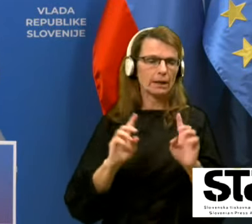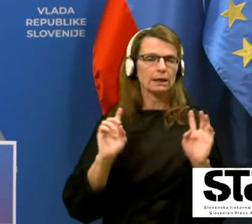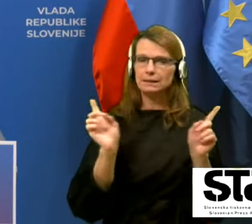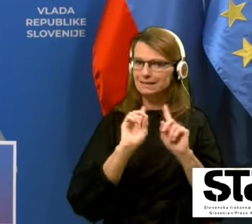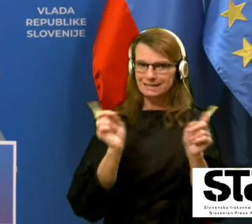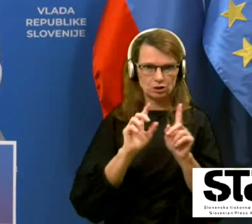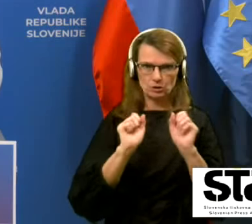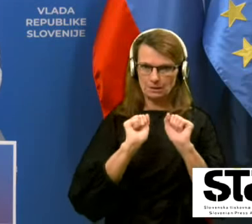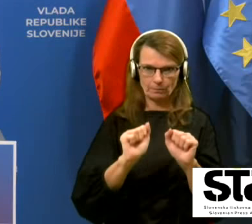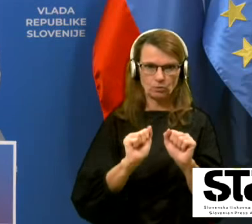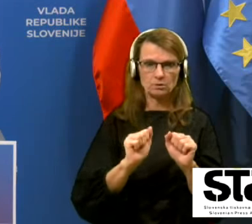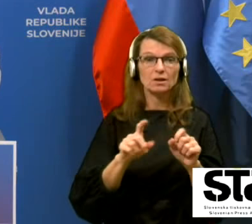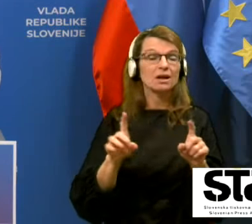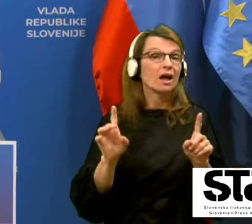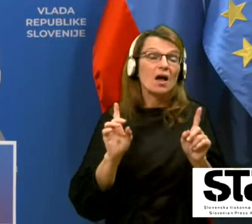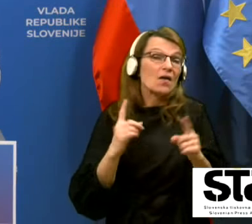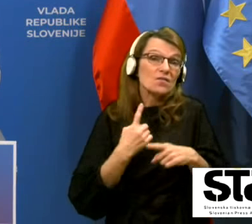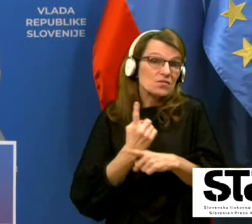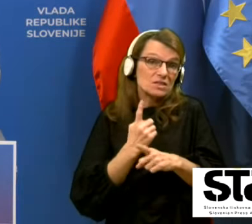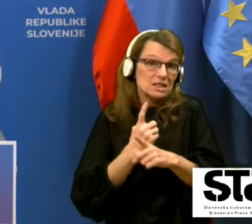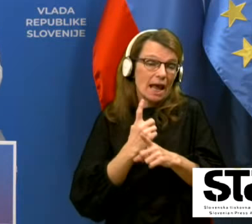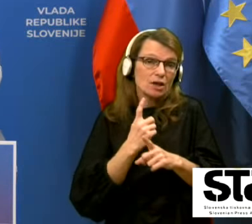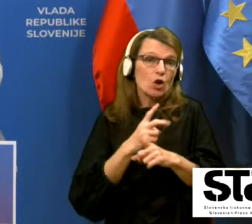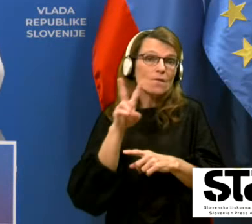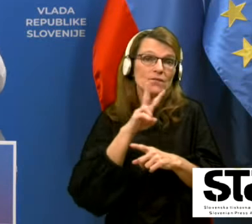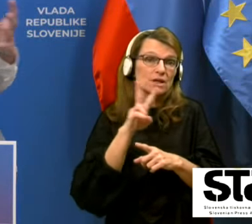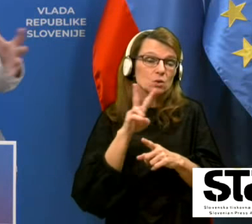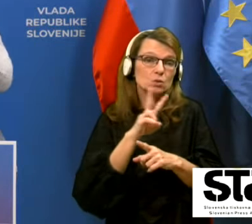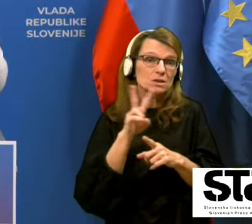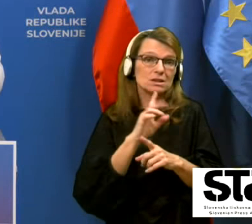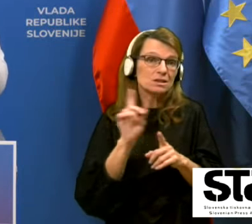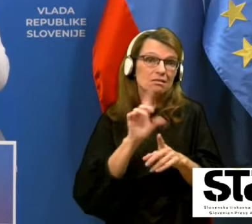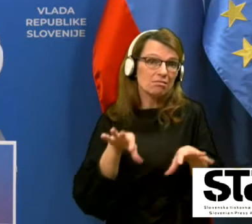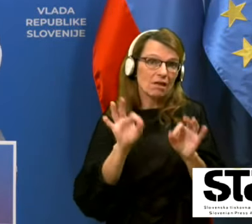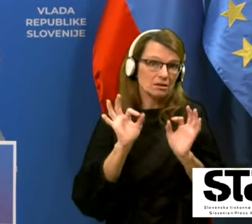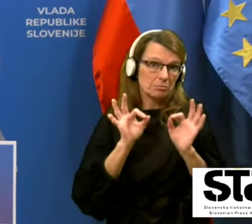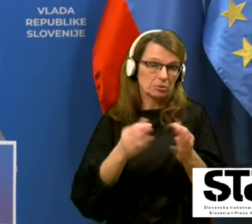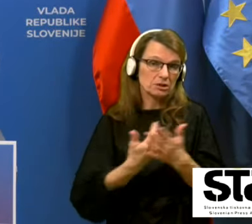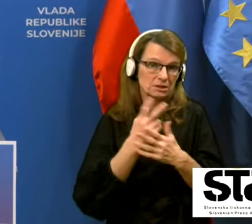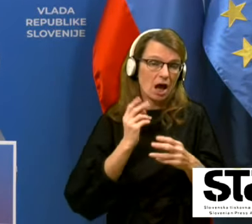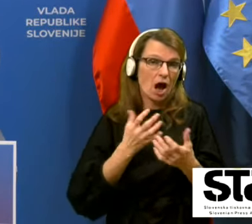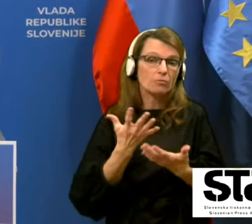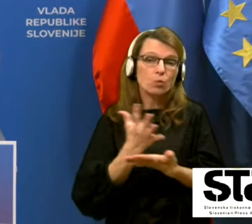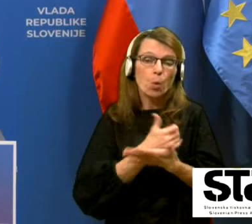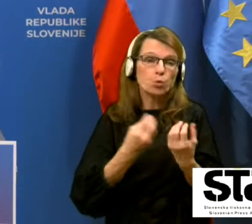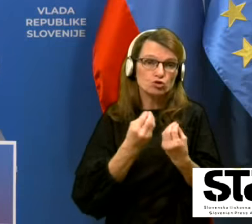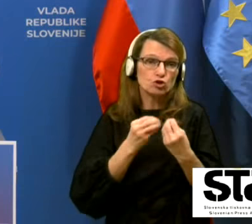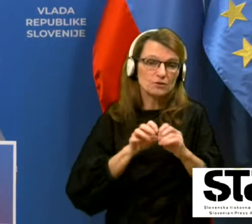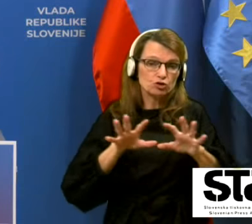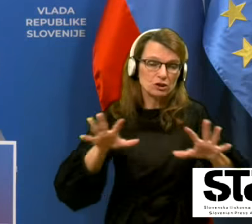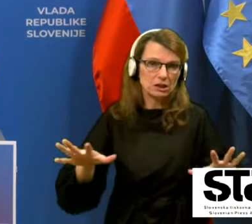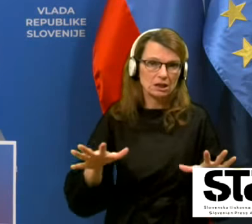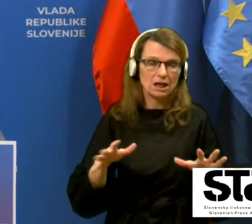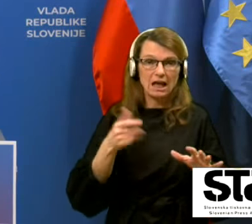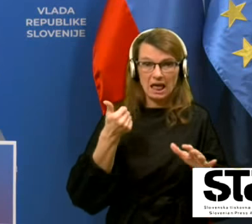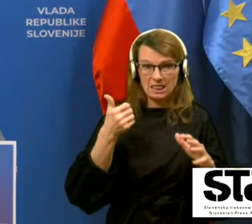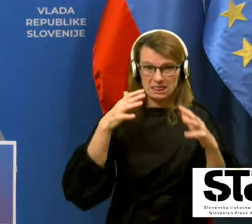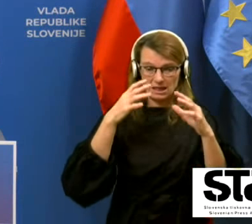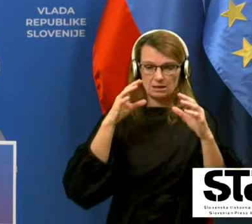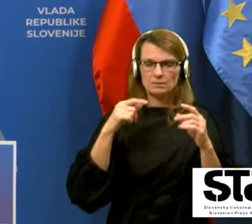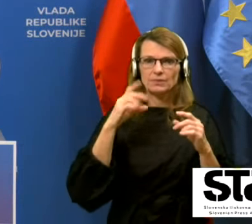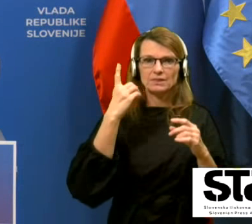vseeno virus ne najde poti, da se učinkovito širi. Zdaj, to preslikati na ta mehurček, ki je DSO,